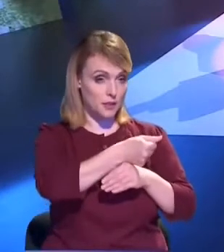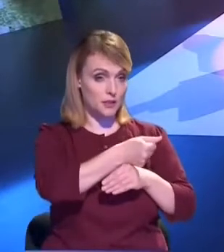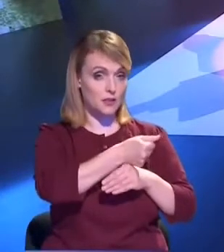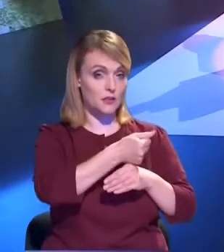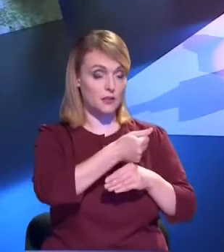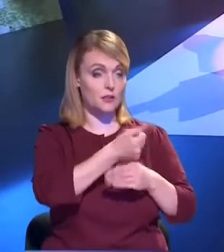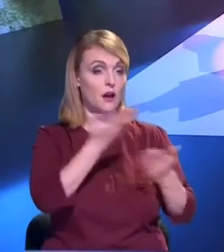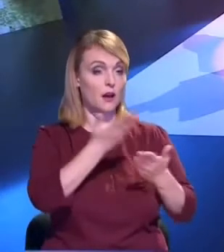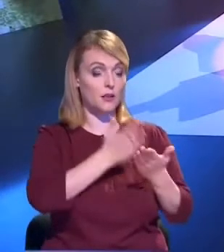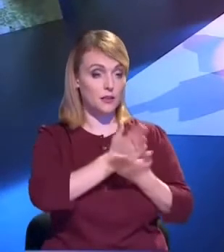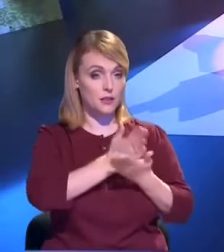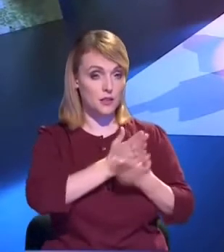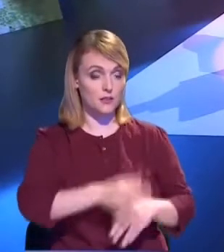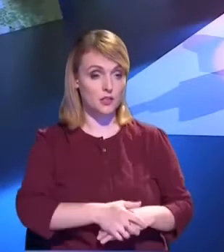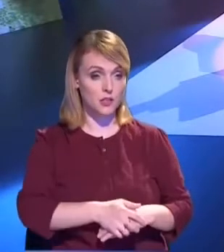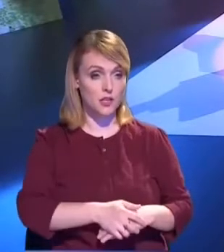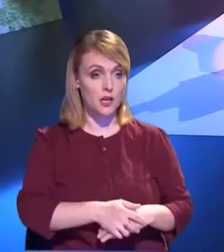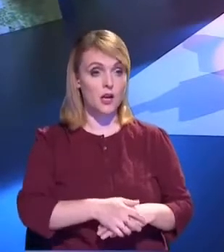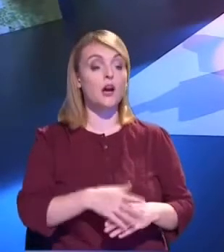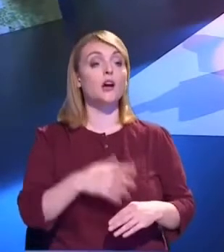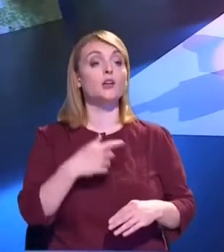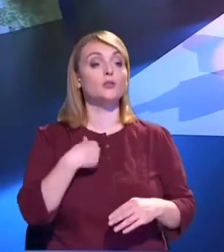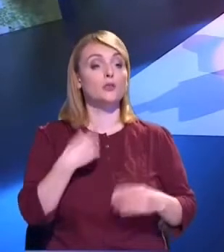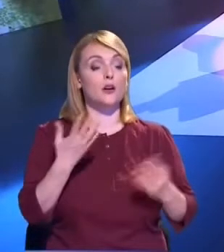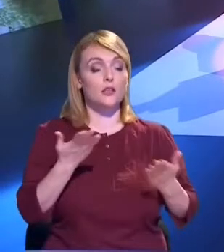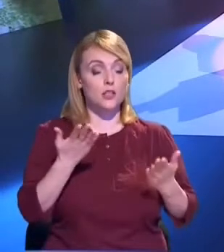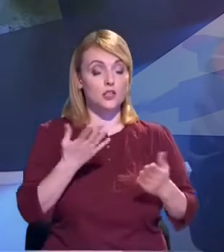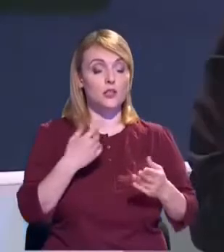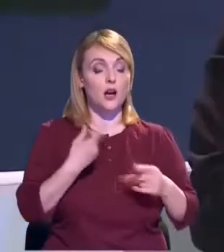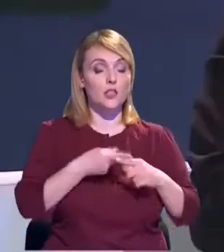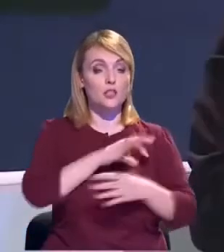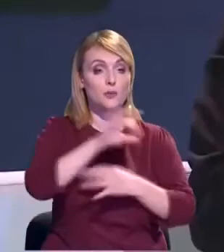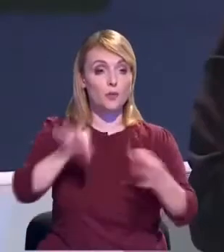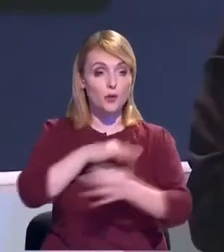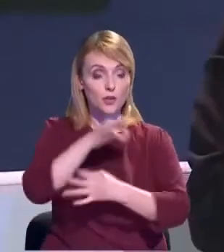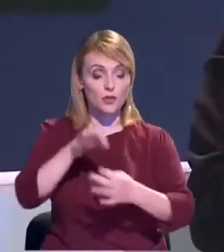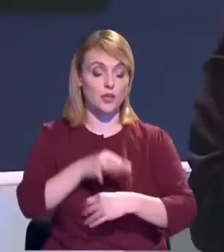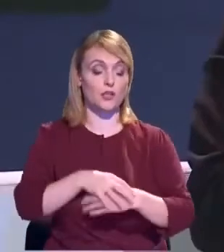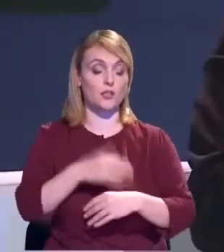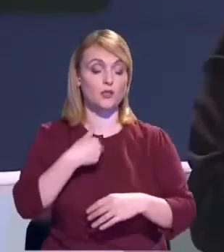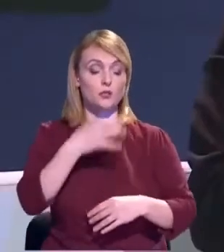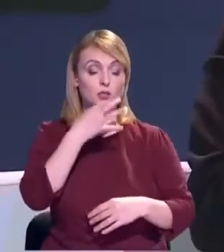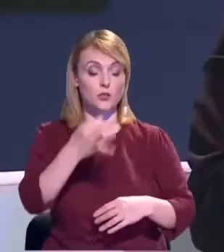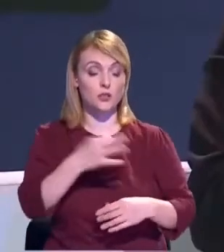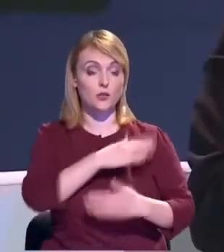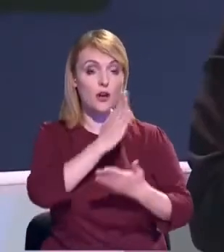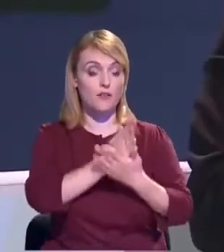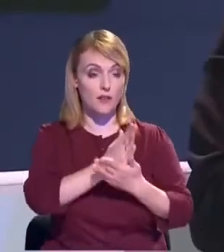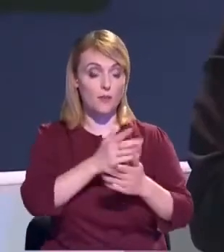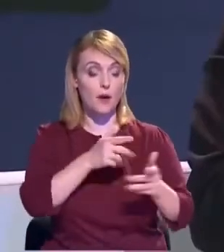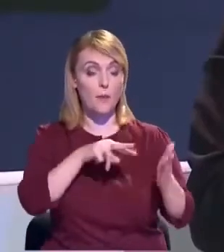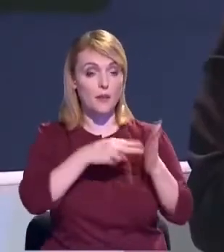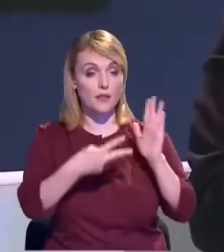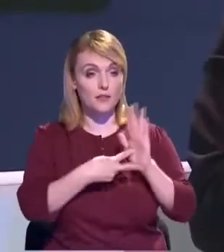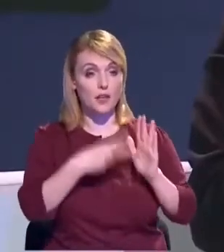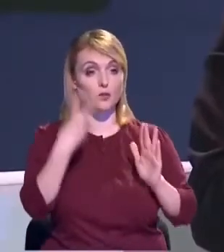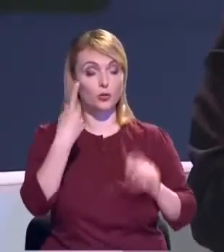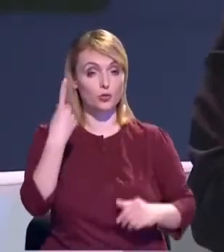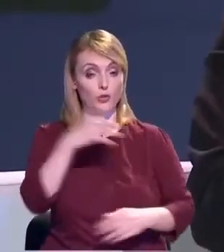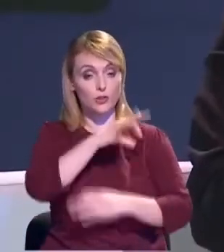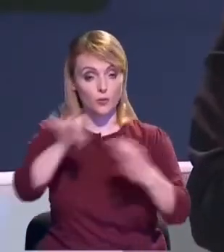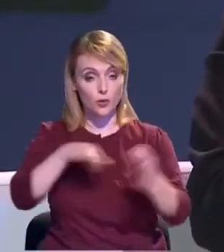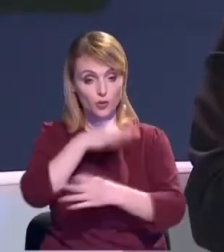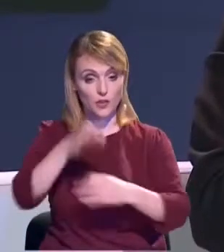unui apel de propunere de proiecte. În prima etapă au fost depuse 121 de proiecte, dintre care 86 de proiecte au trecut la etapa 2.